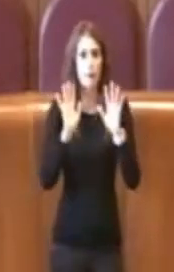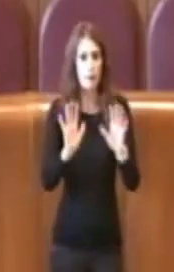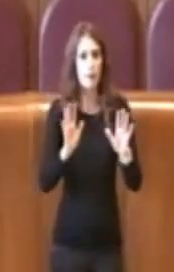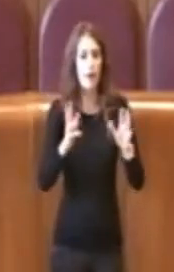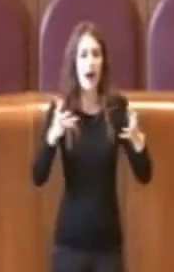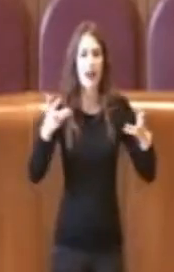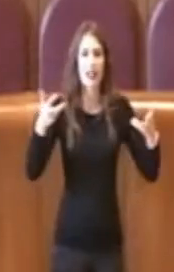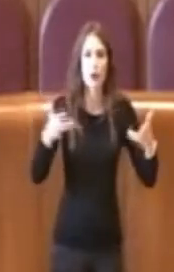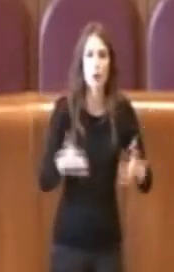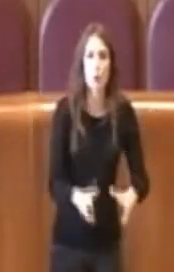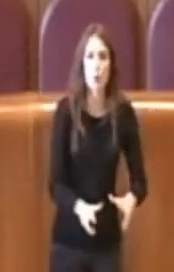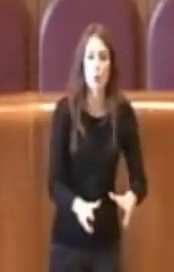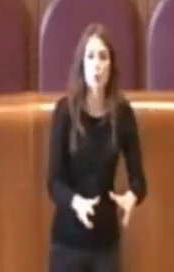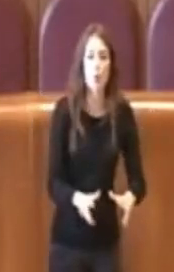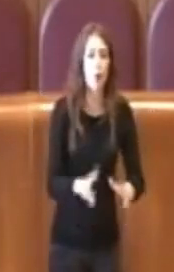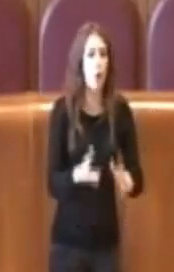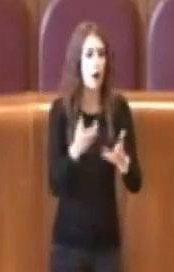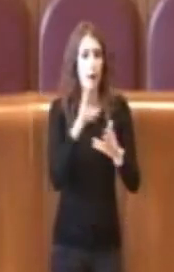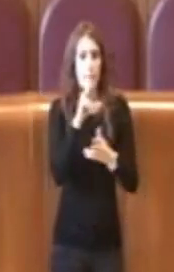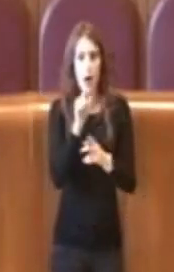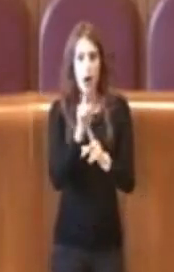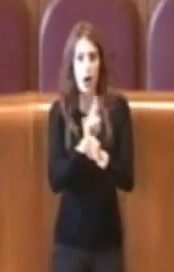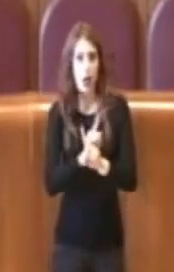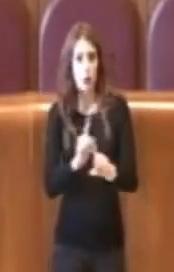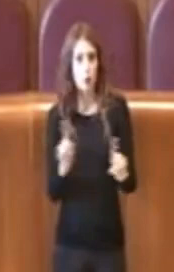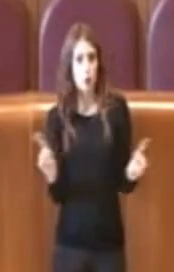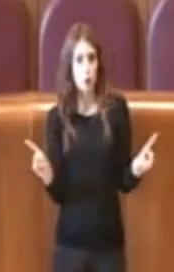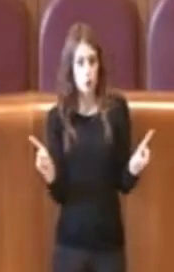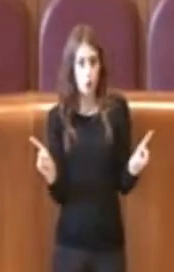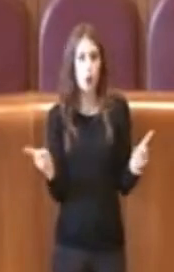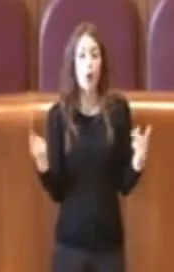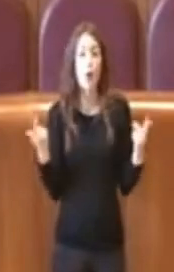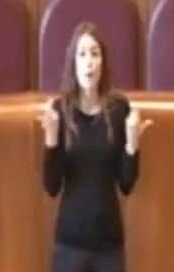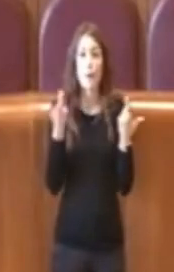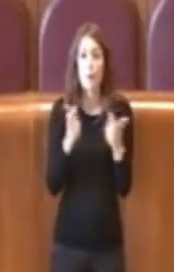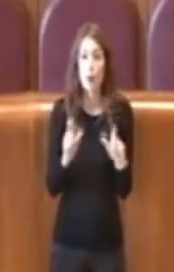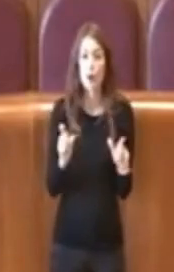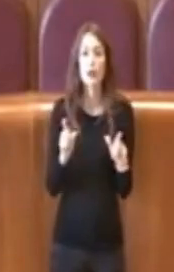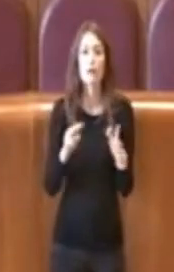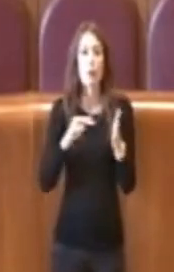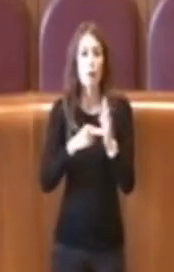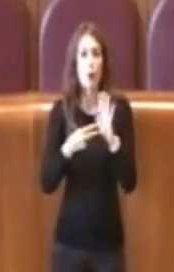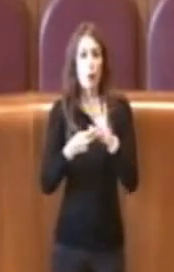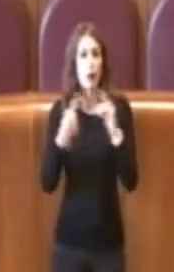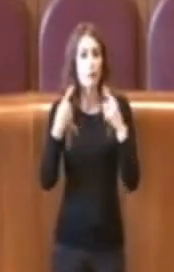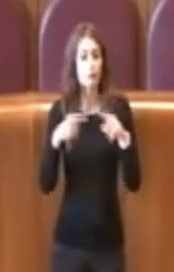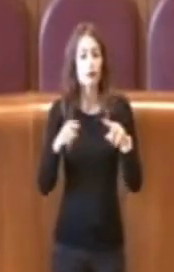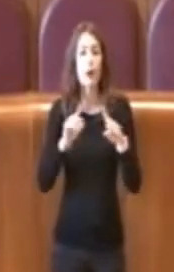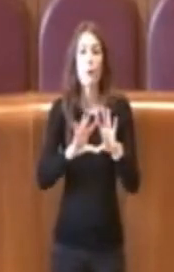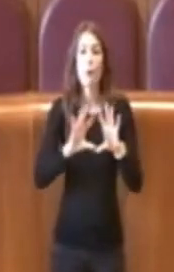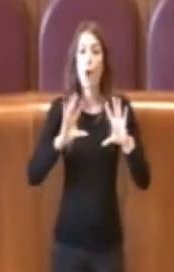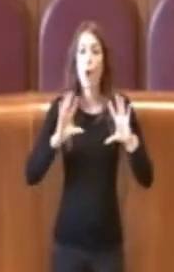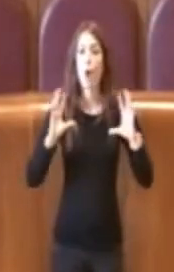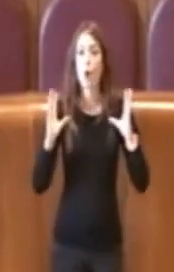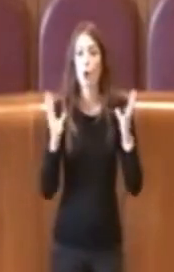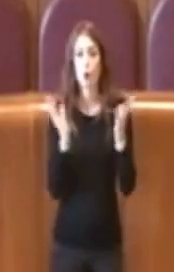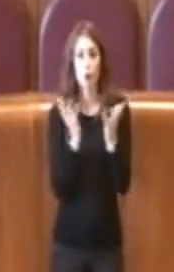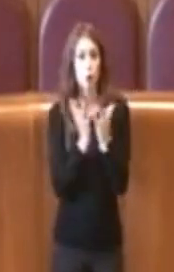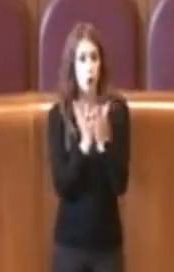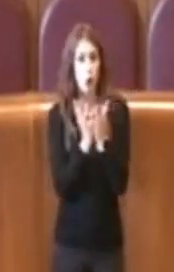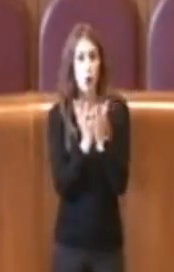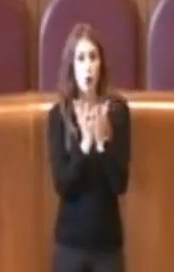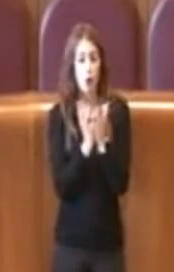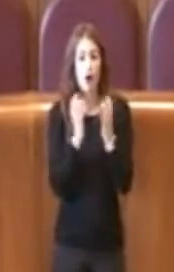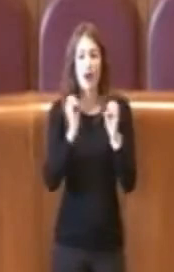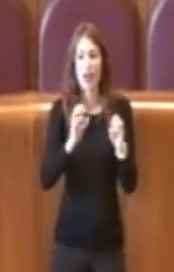riduzione perché il problema è mondiale, ci sono troppi rifiuti in giro e per questo